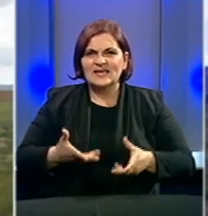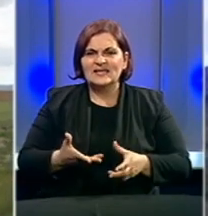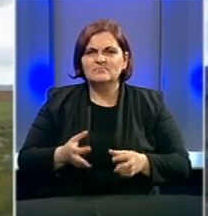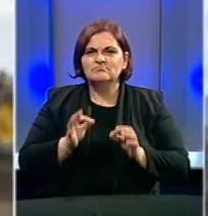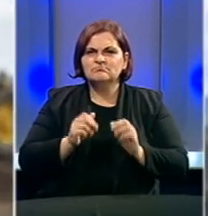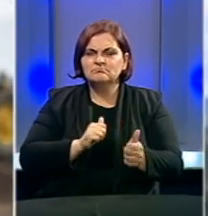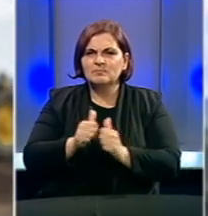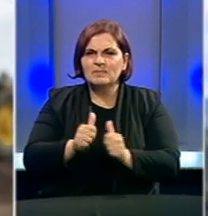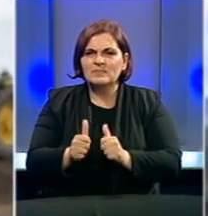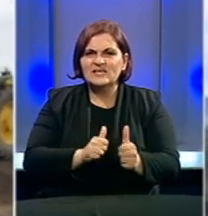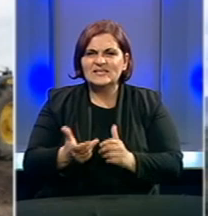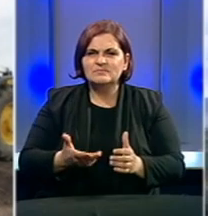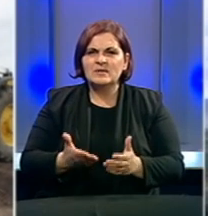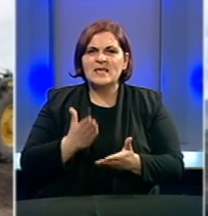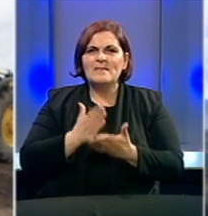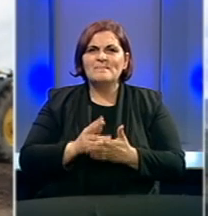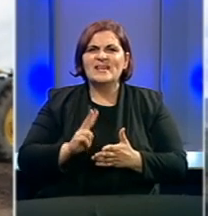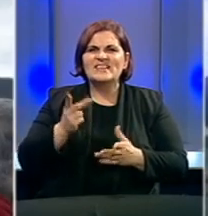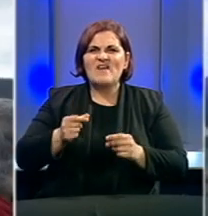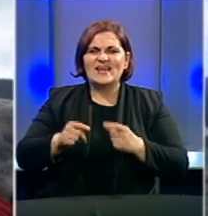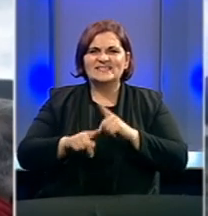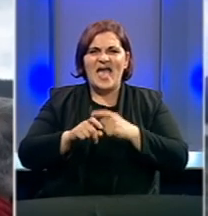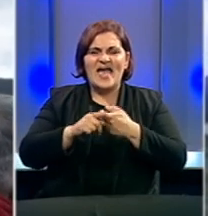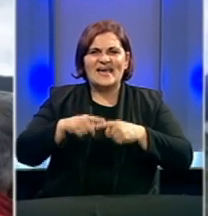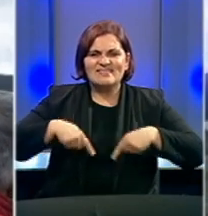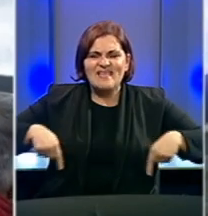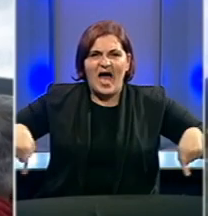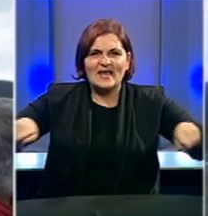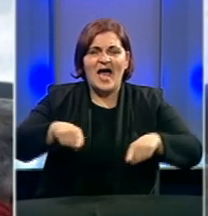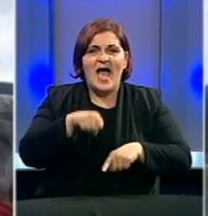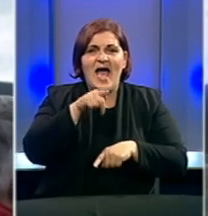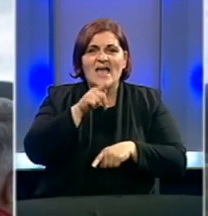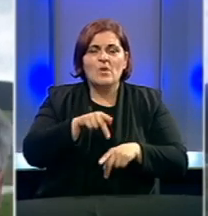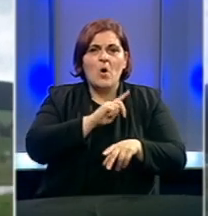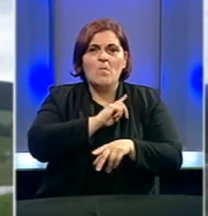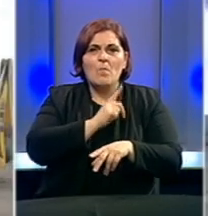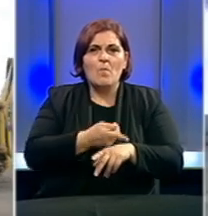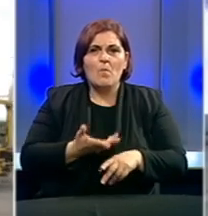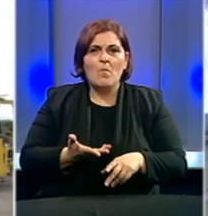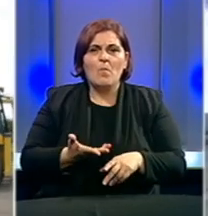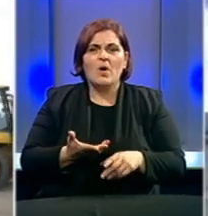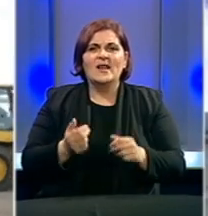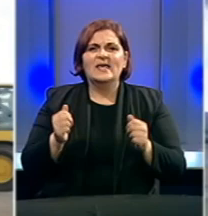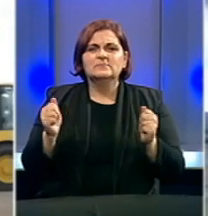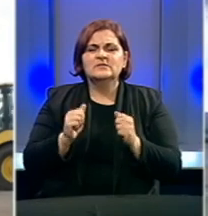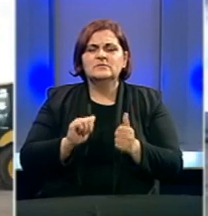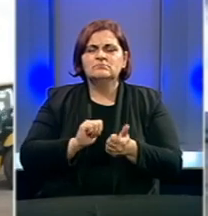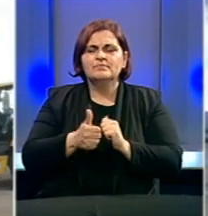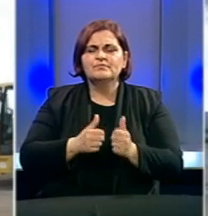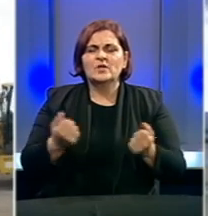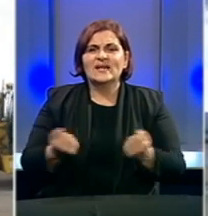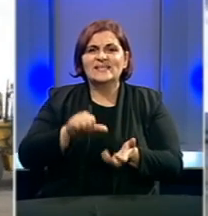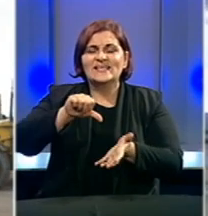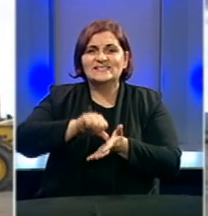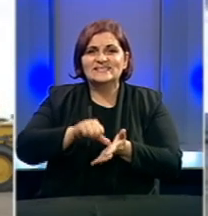pripreme sportaša prostira će se na 12 hektara, kada se tomu još dodaju kapaciteti zimskog sportsko-rekreacijskog centra